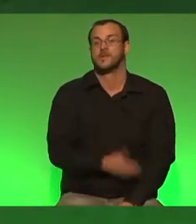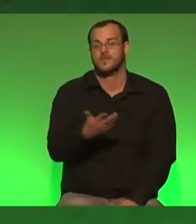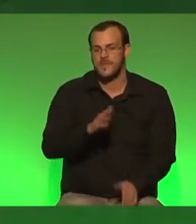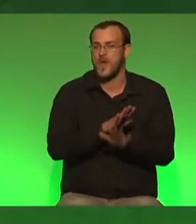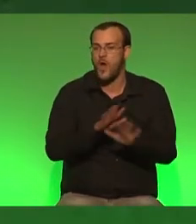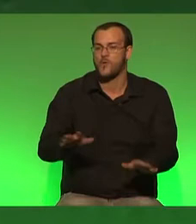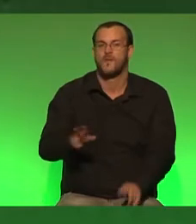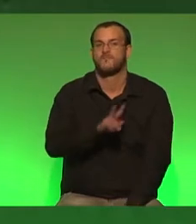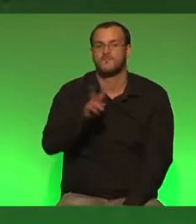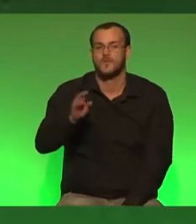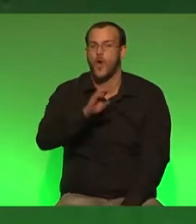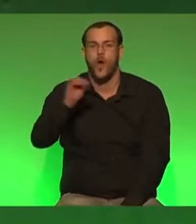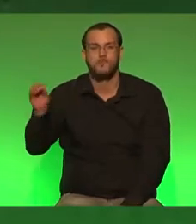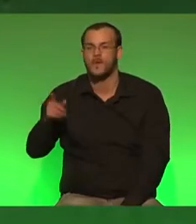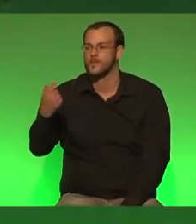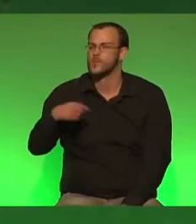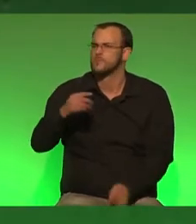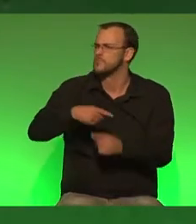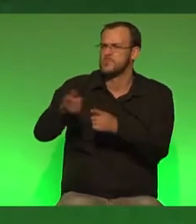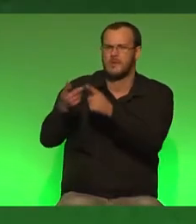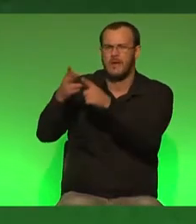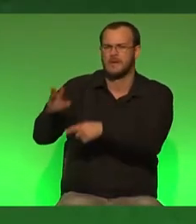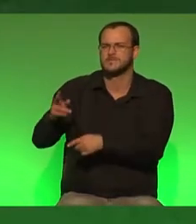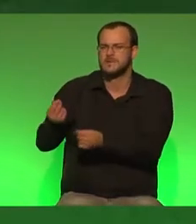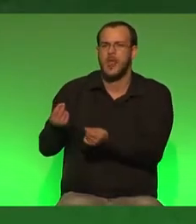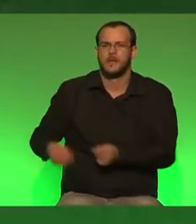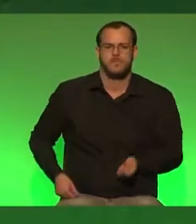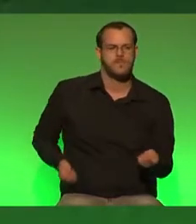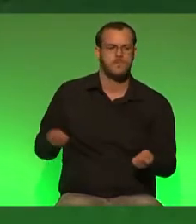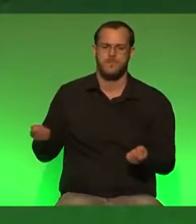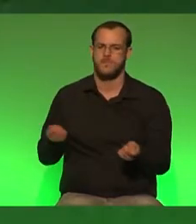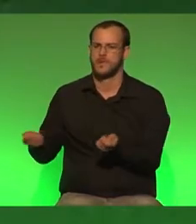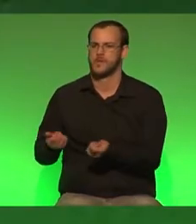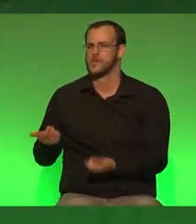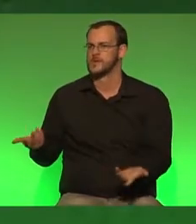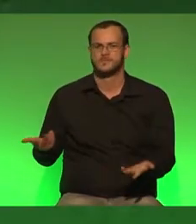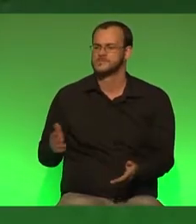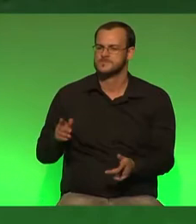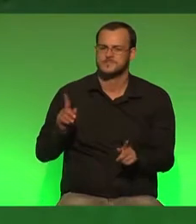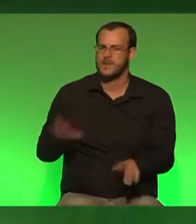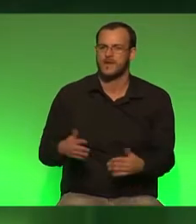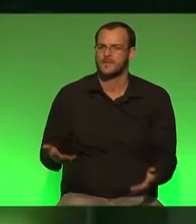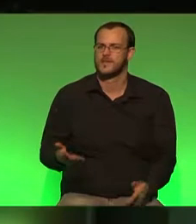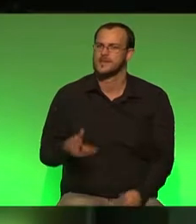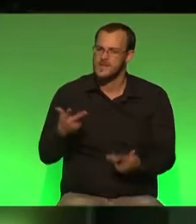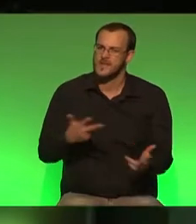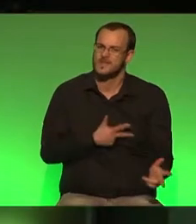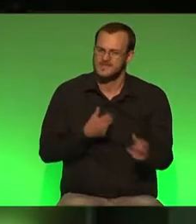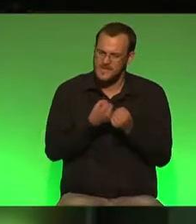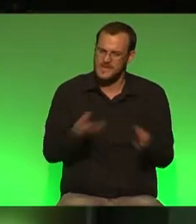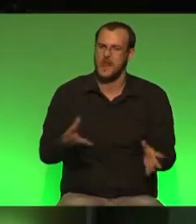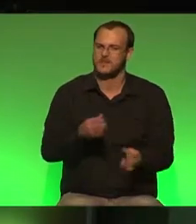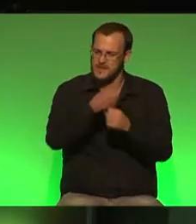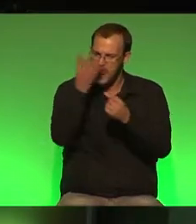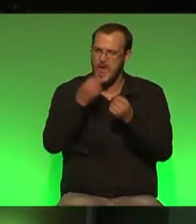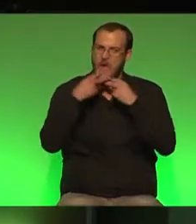Viktor Orban und Co. mit diesen Geldern auch noch Korruption und Klientelpolitik betreiben können. Das ist eine klare Antwort.